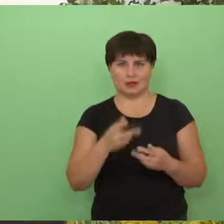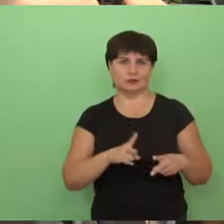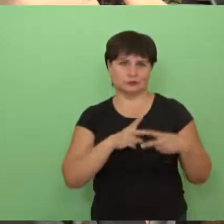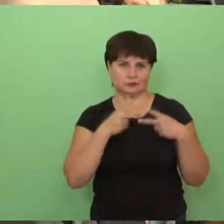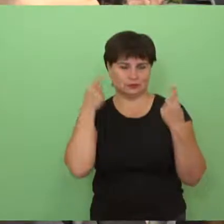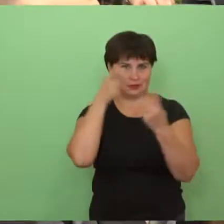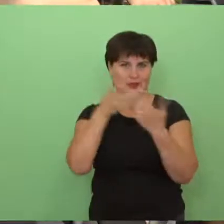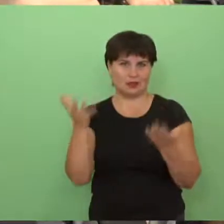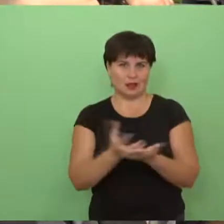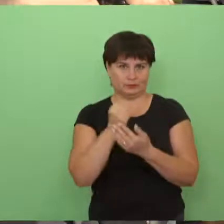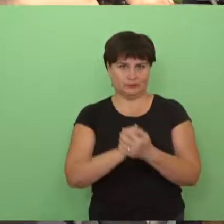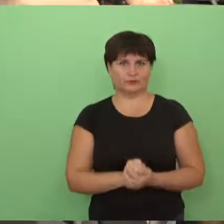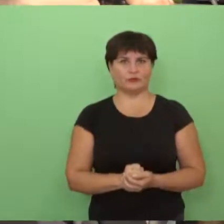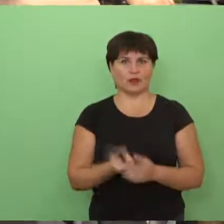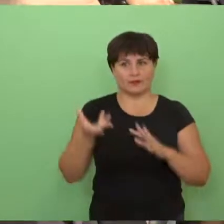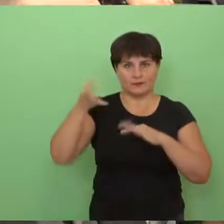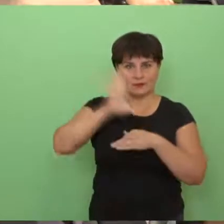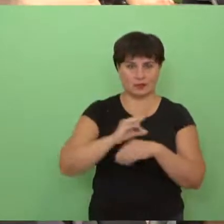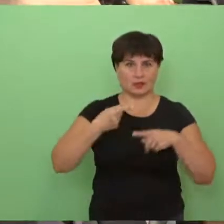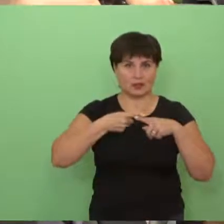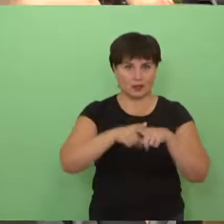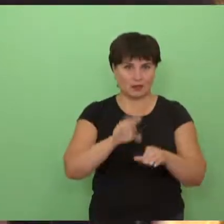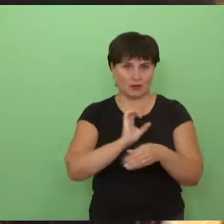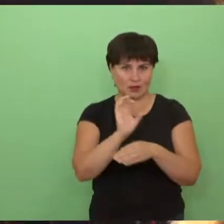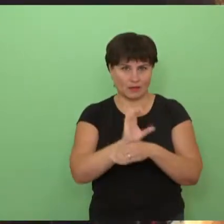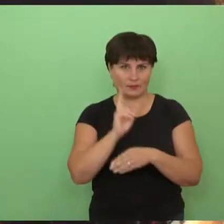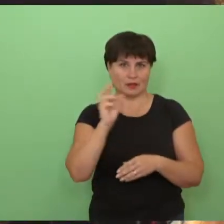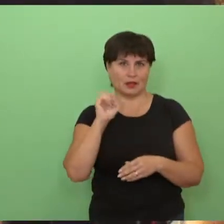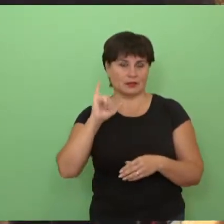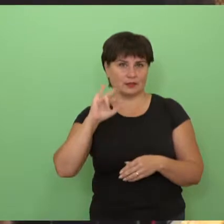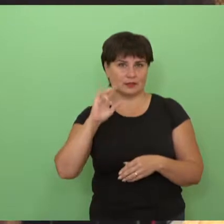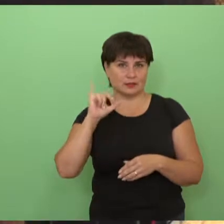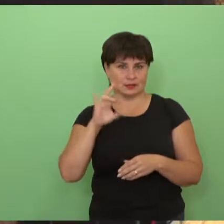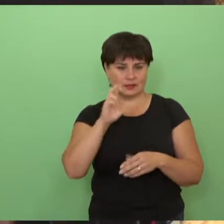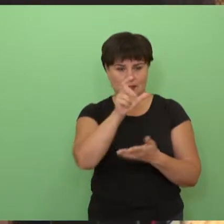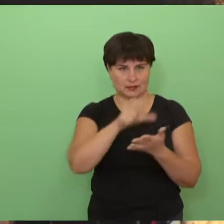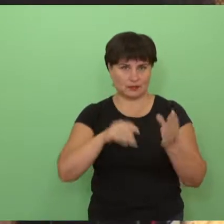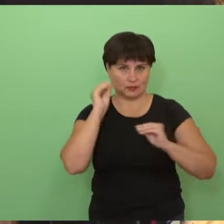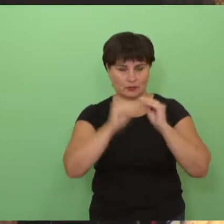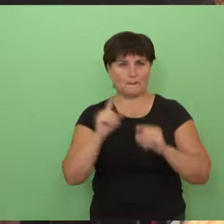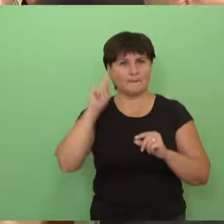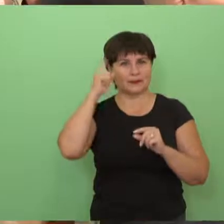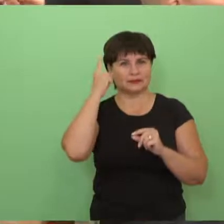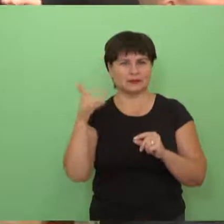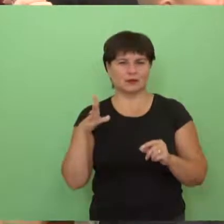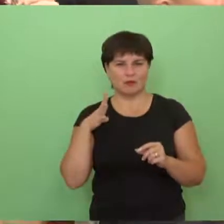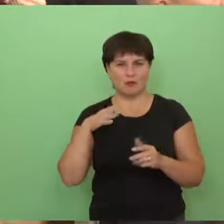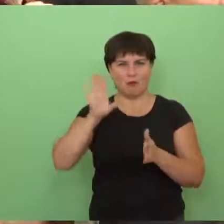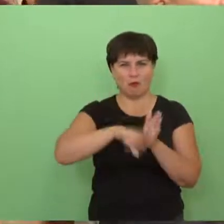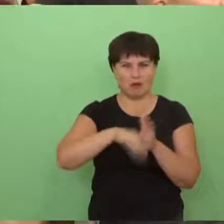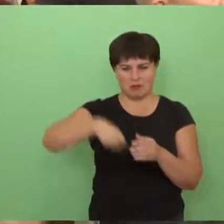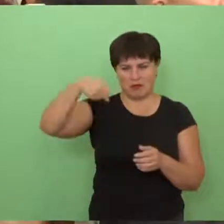pasiekėm. Įmonės vyriausiasis technologas pagardų receptų kurėjas Elgis Kairys prisiminė, kaip pirmosius padažus maišė